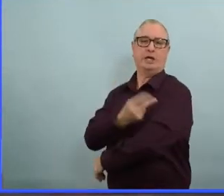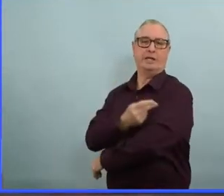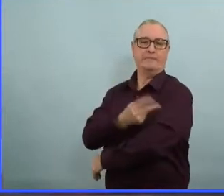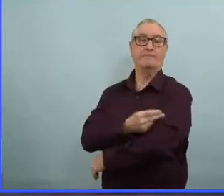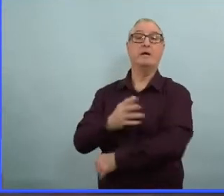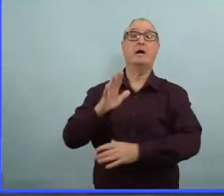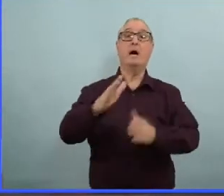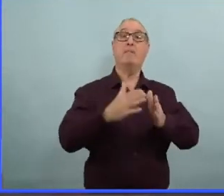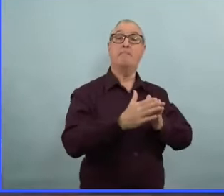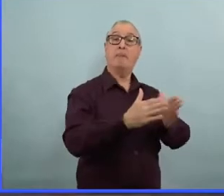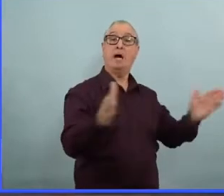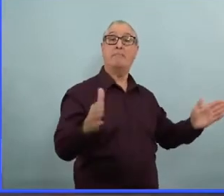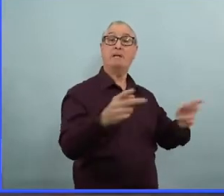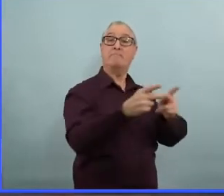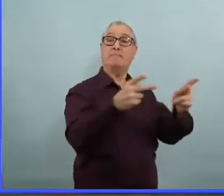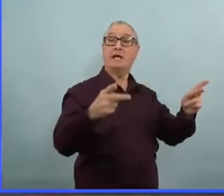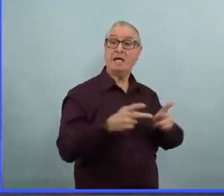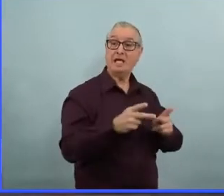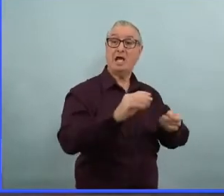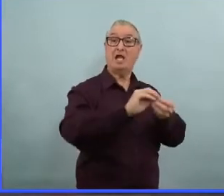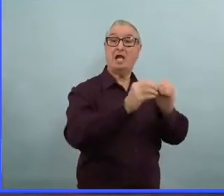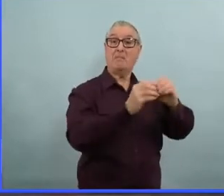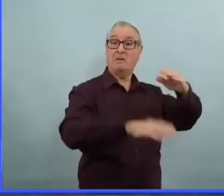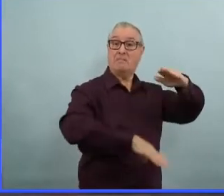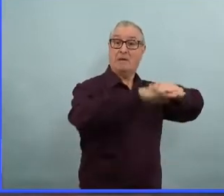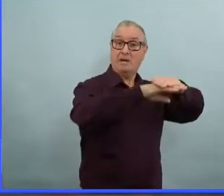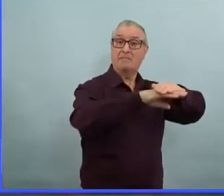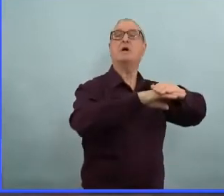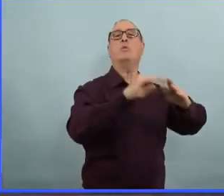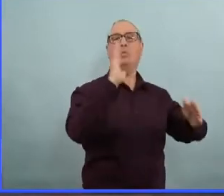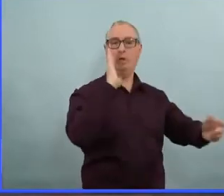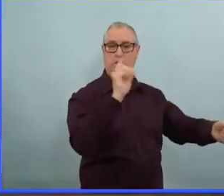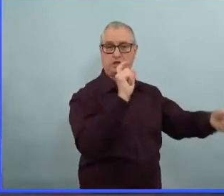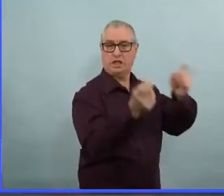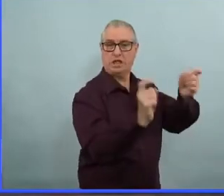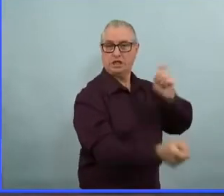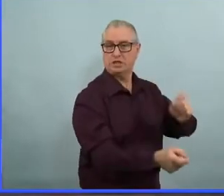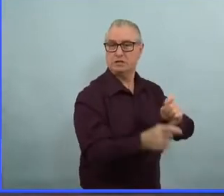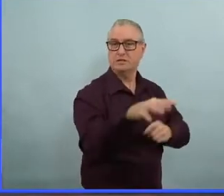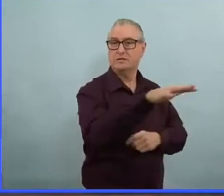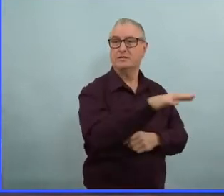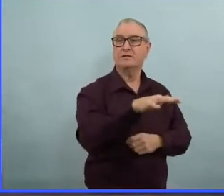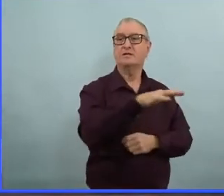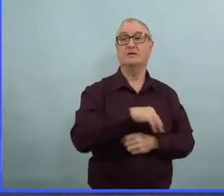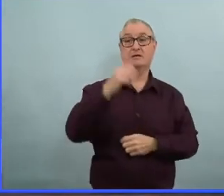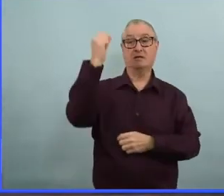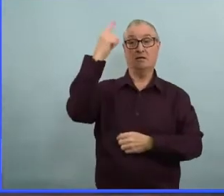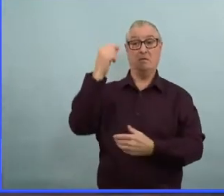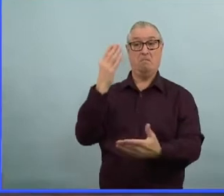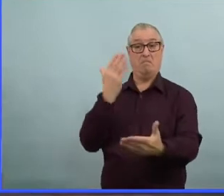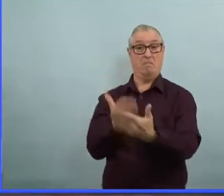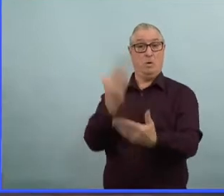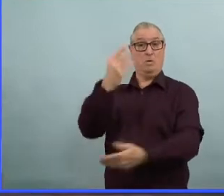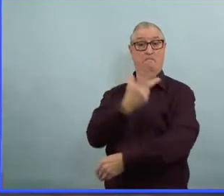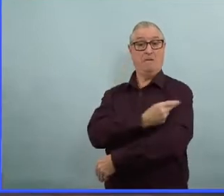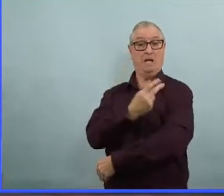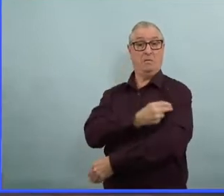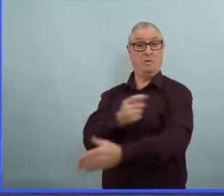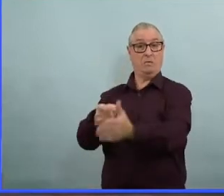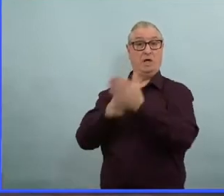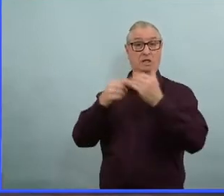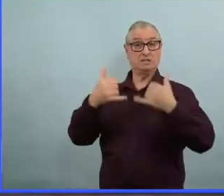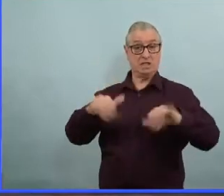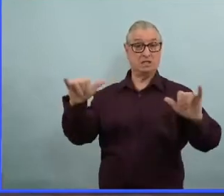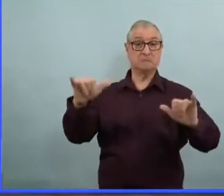Alors, nous allons maintenir la preuve de vaccination qui est exigée à de nombreux endroits maintenant. Nous allons maintenir